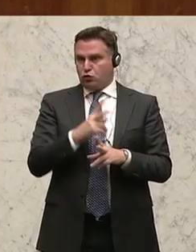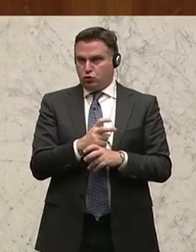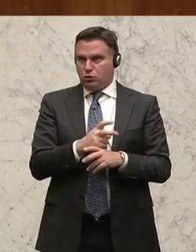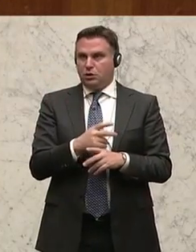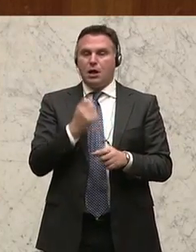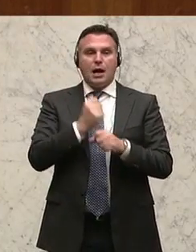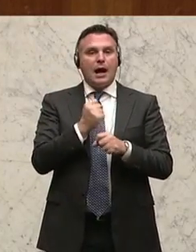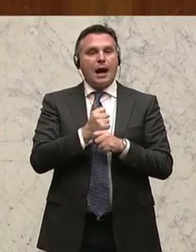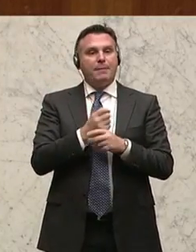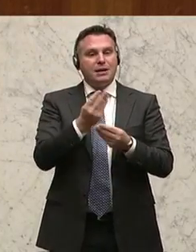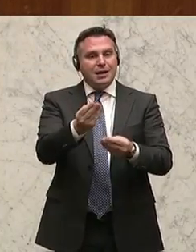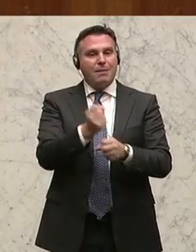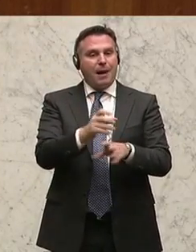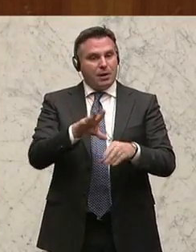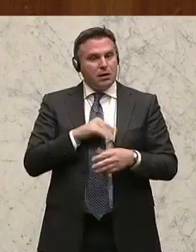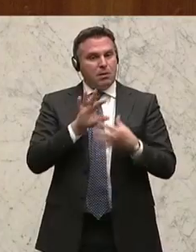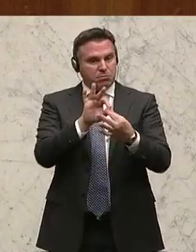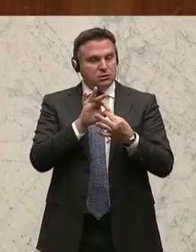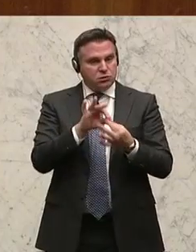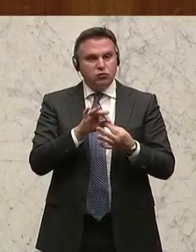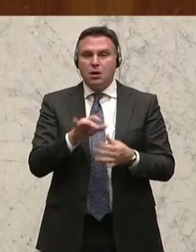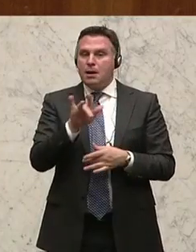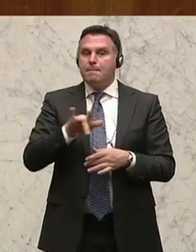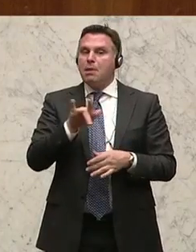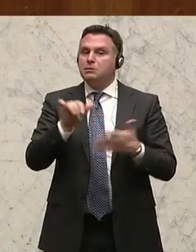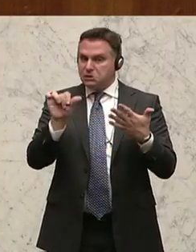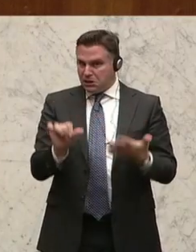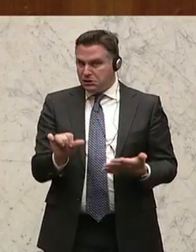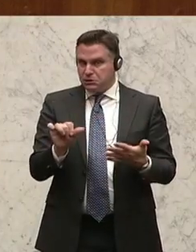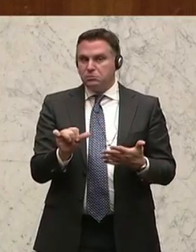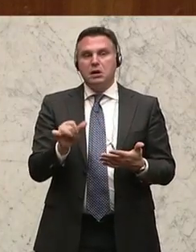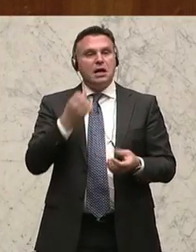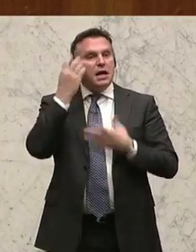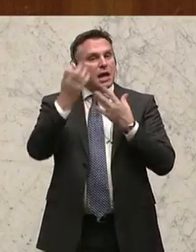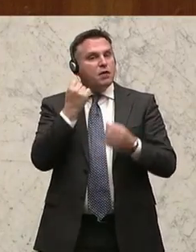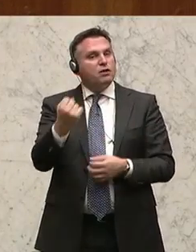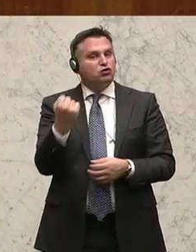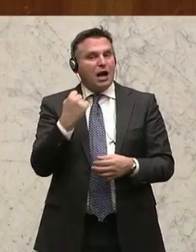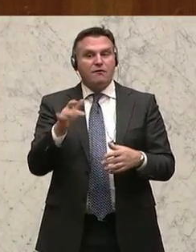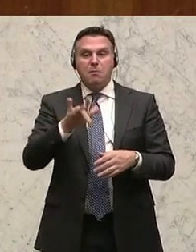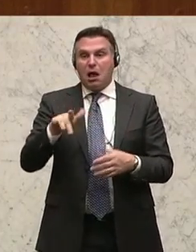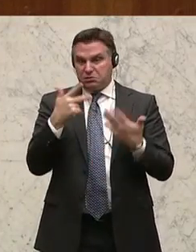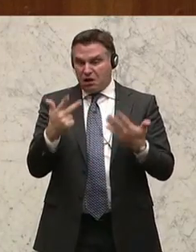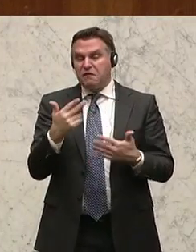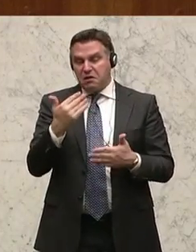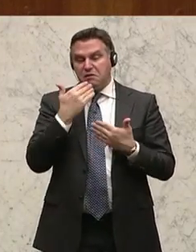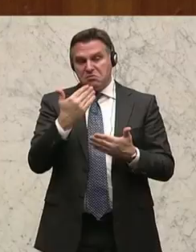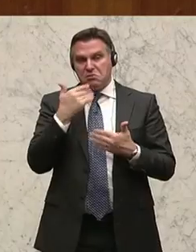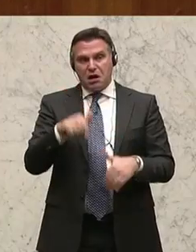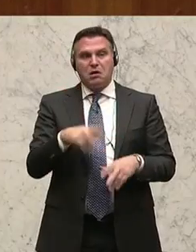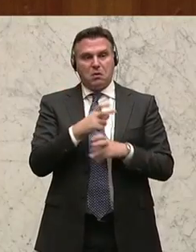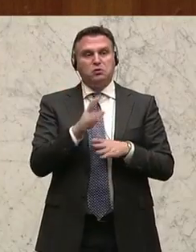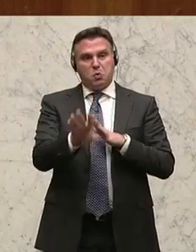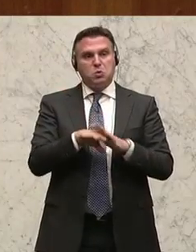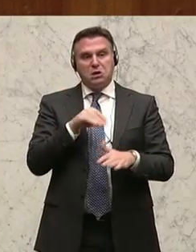Beziehung, Arbeitgeber, Arbeitnehmer, man höre und steune, Platz sechs. Und Innovationskraft auf Platz acht. Danke an die österreichischen